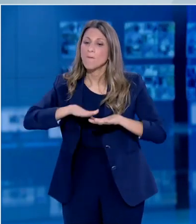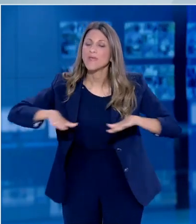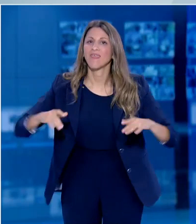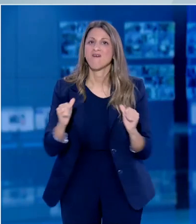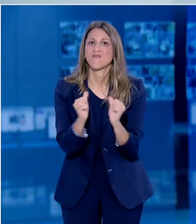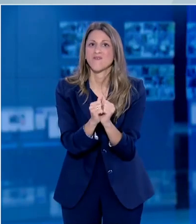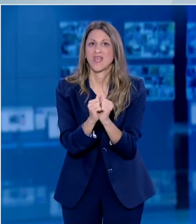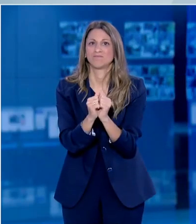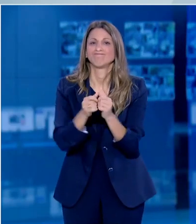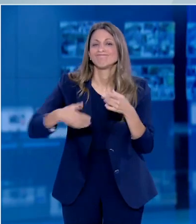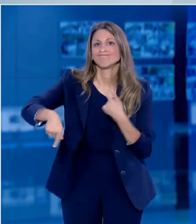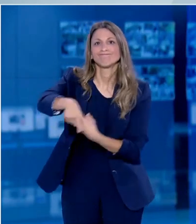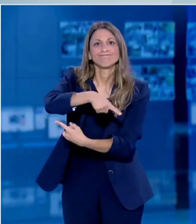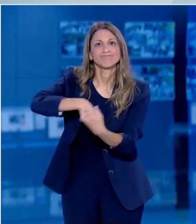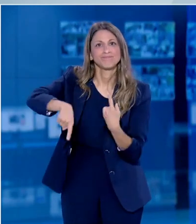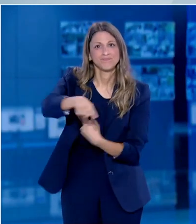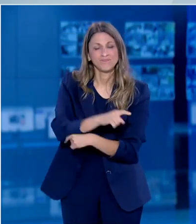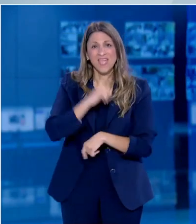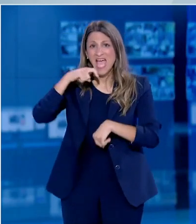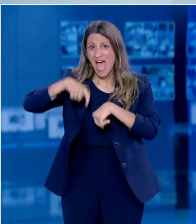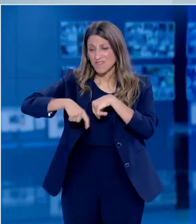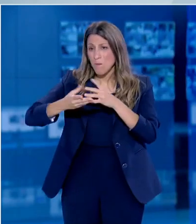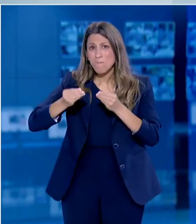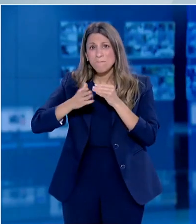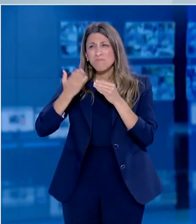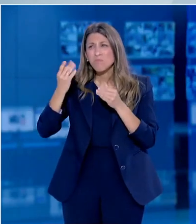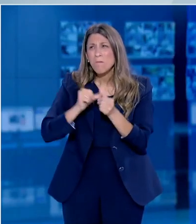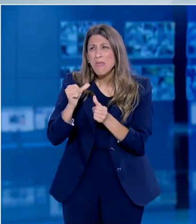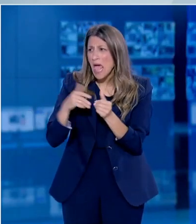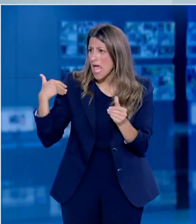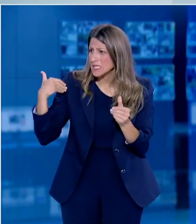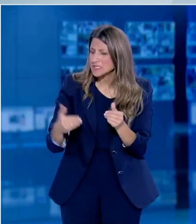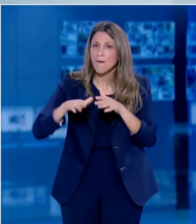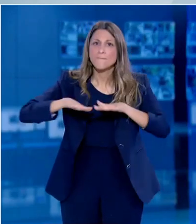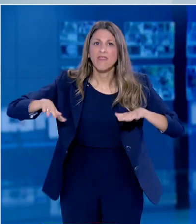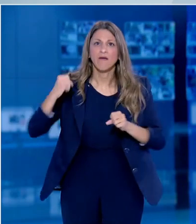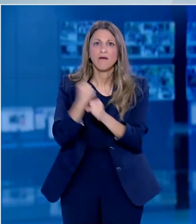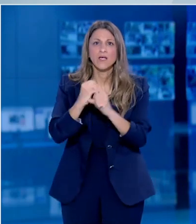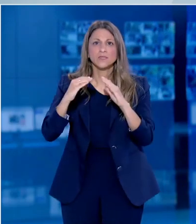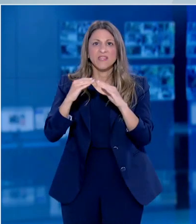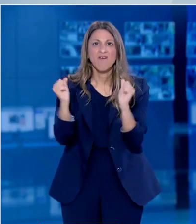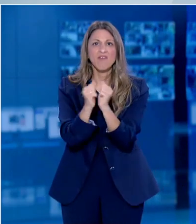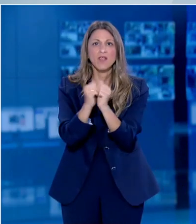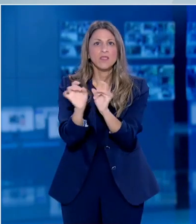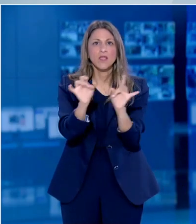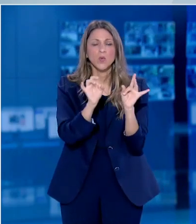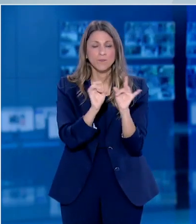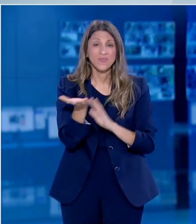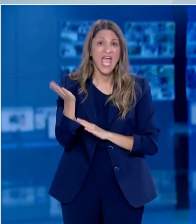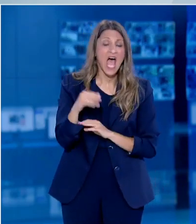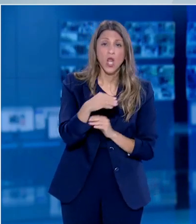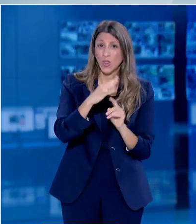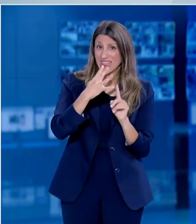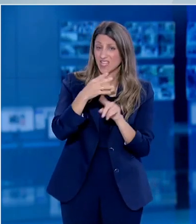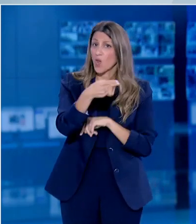στα σπίτια που εδώ και εβδομάδες δεν έχουν ουσιαστική επαφή με συνομιλικούς τους. Τέταρτον, υπάρχουν οικονομικοί λόγοι που